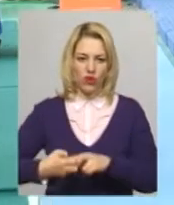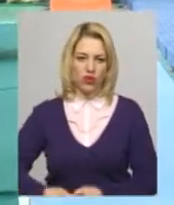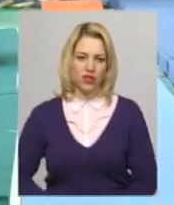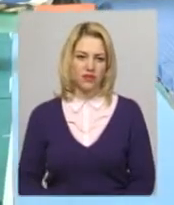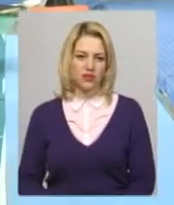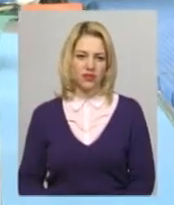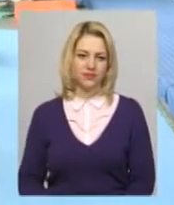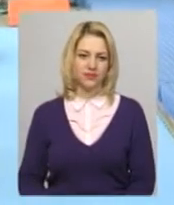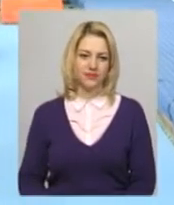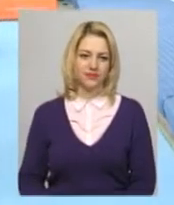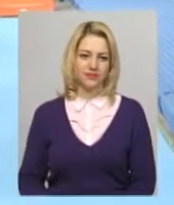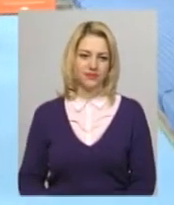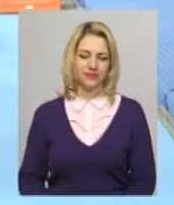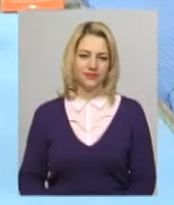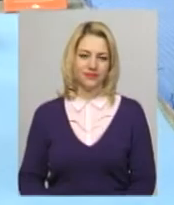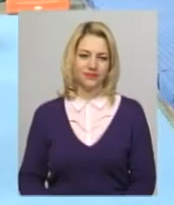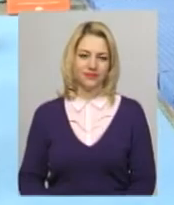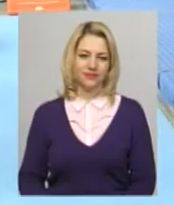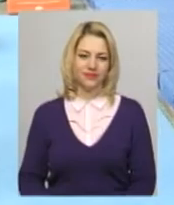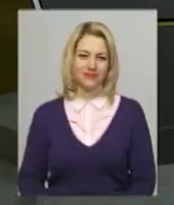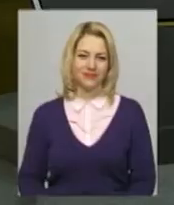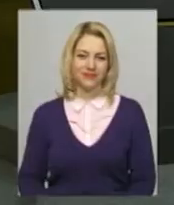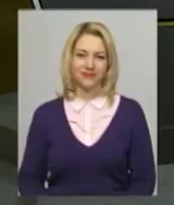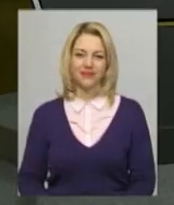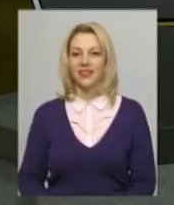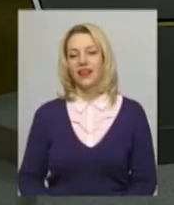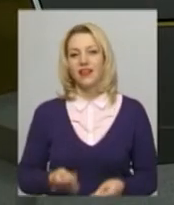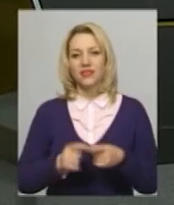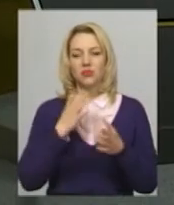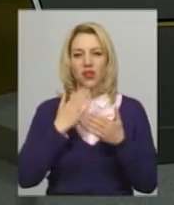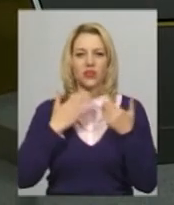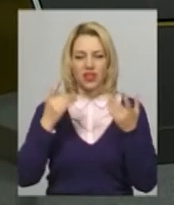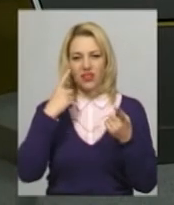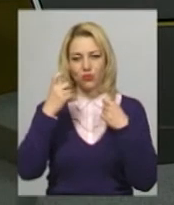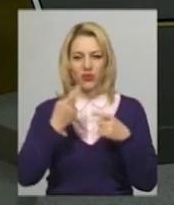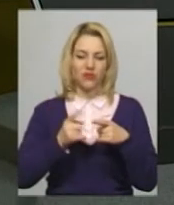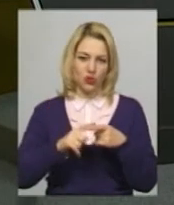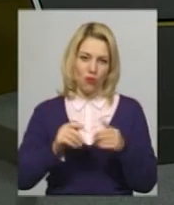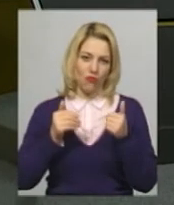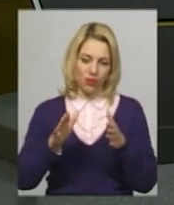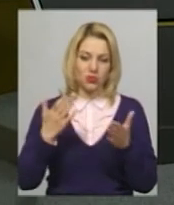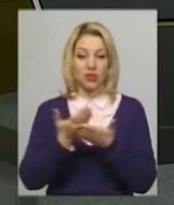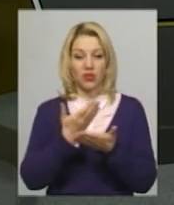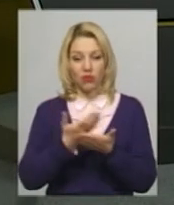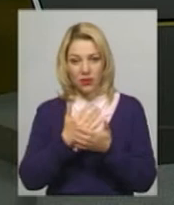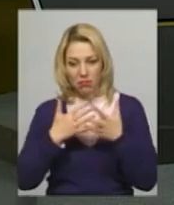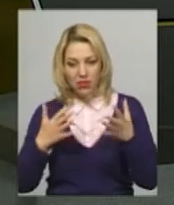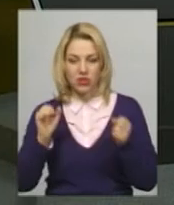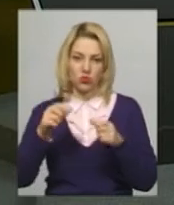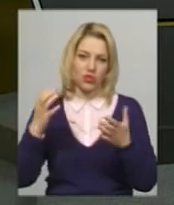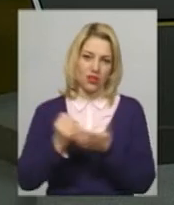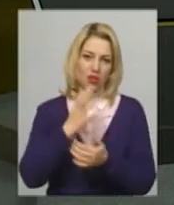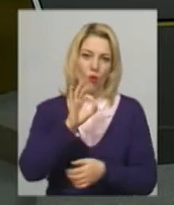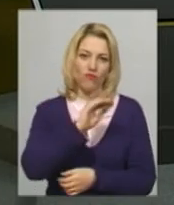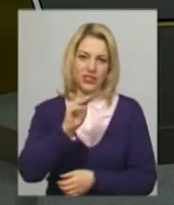Олександр Горішевський, новини Поділя Центр. Це була остання інформація цього випуску. Більше новин ви можете знайти на нашому